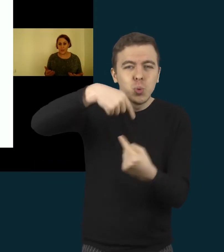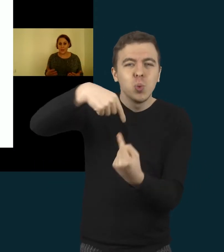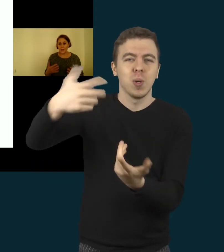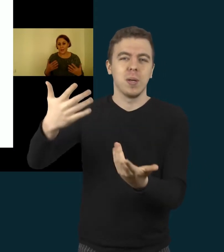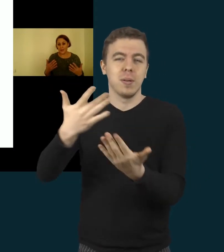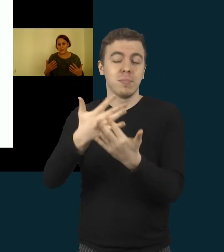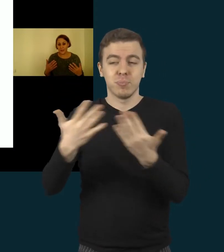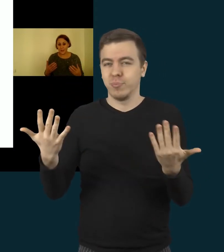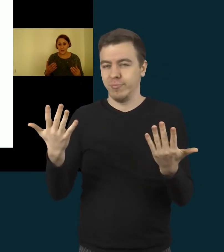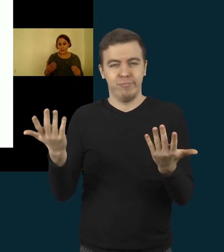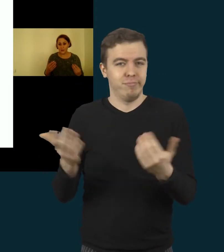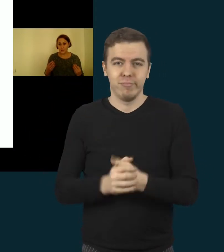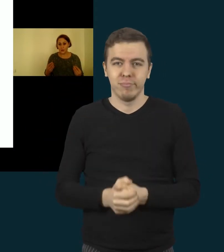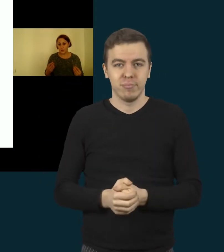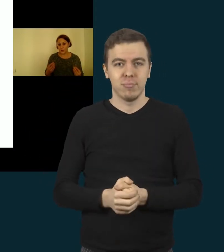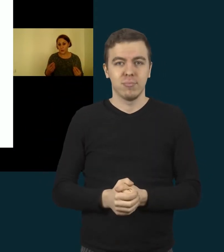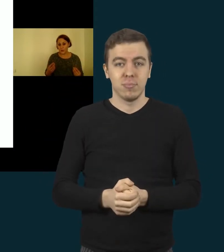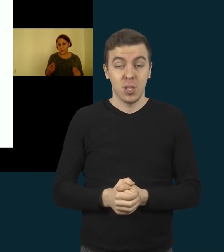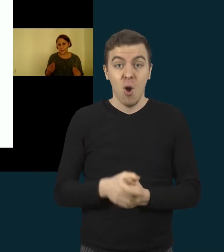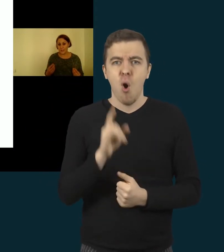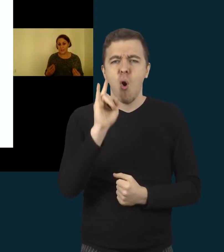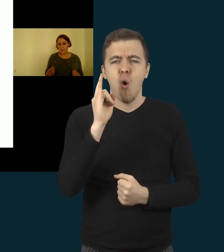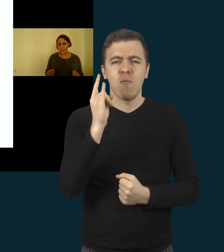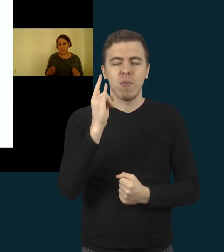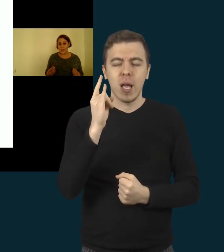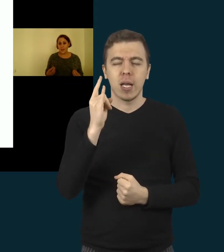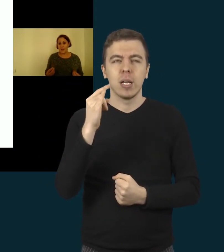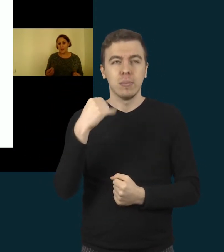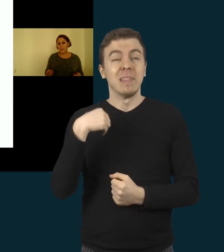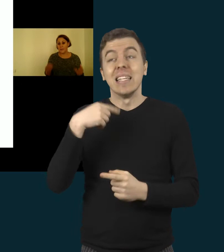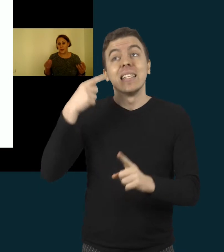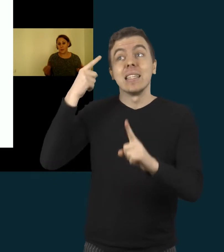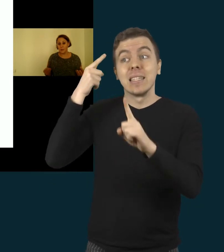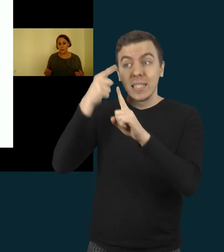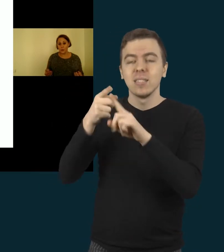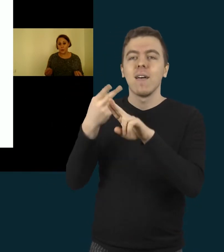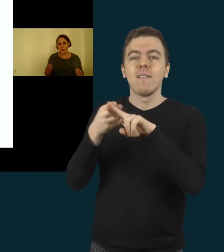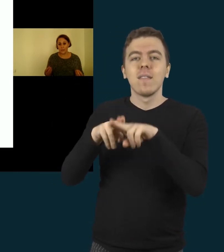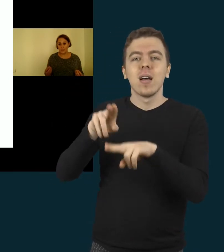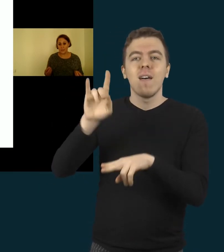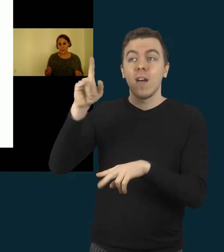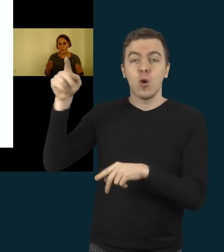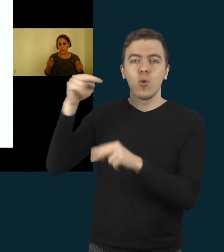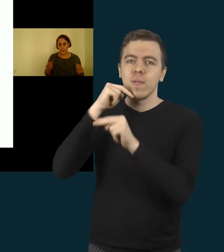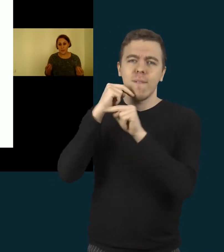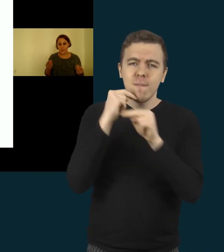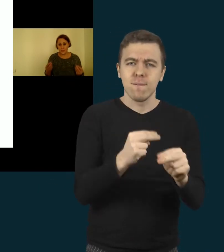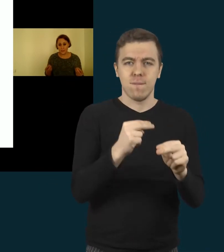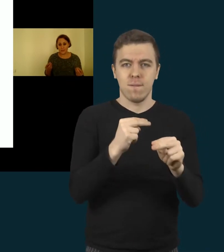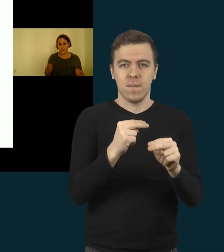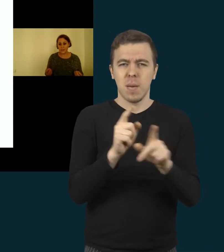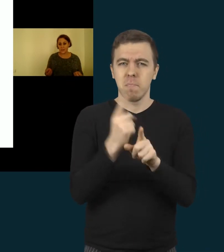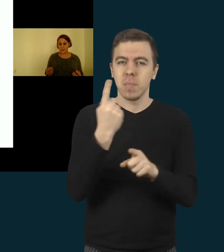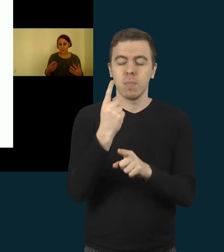Į ką vaikai, koks mūsų buvo tiklas, kad mes gautume vaikų dėmesį, tą pirminį dėmesį, kad jie atkreiptų,